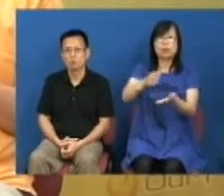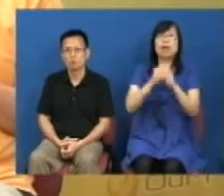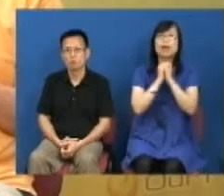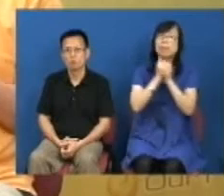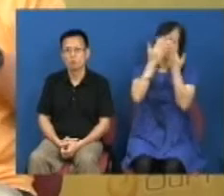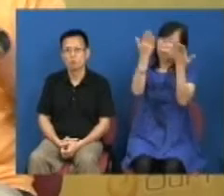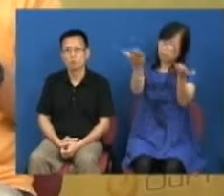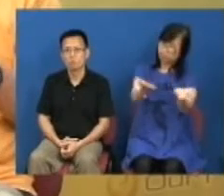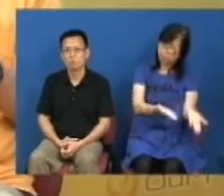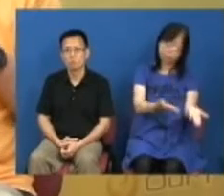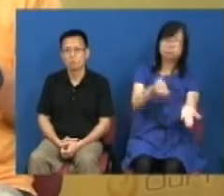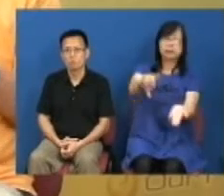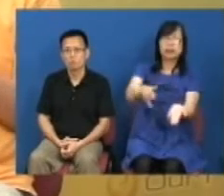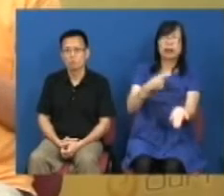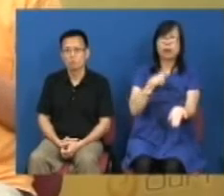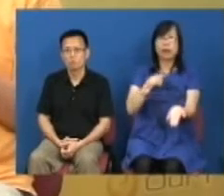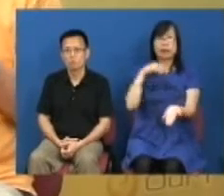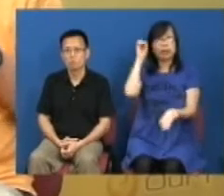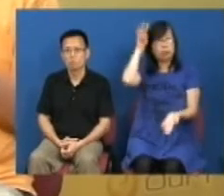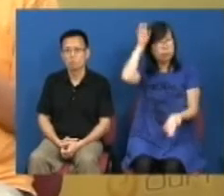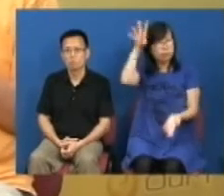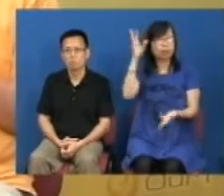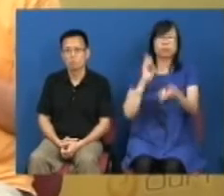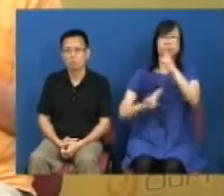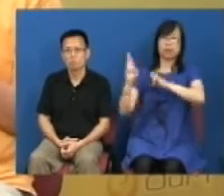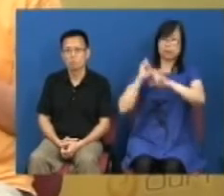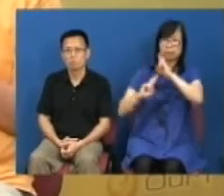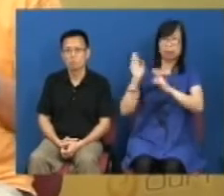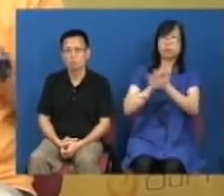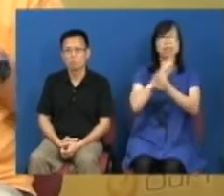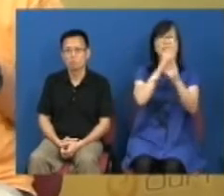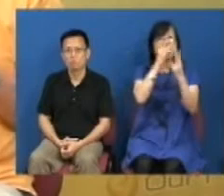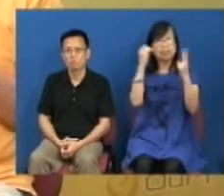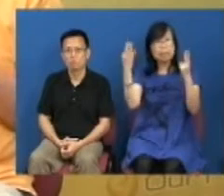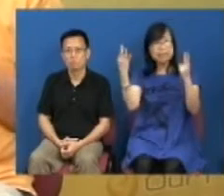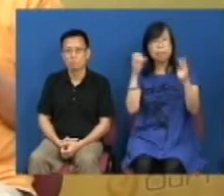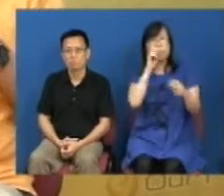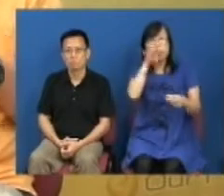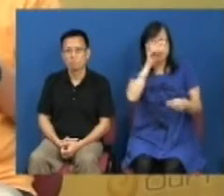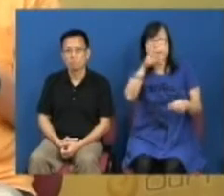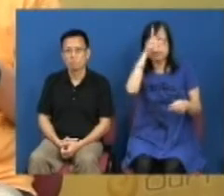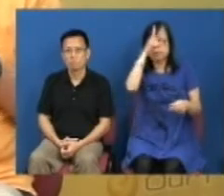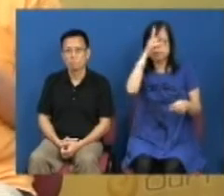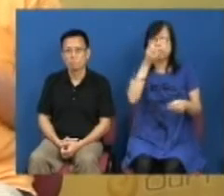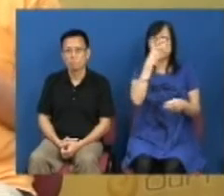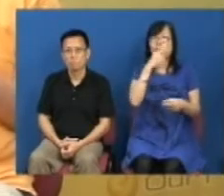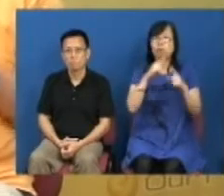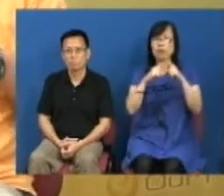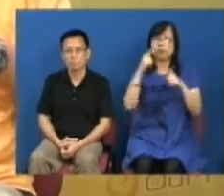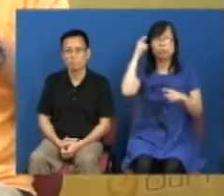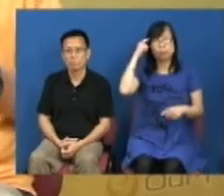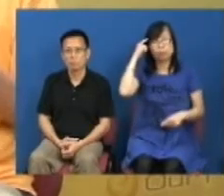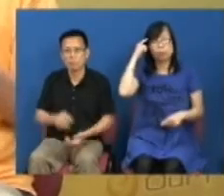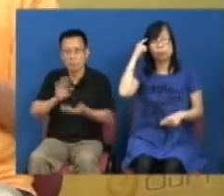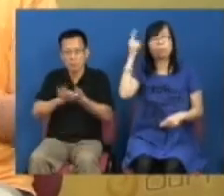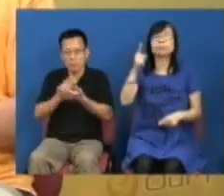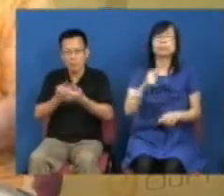站出来我们是可以创造历史再一次好像2003年那样是告诉政府香港人心中所想但